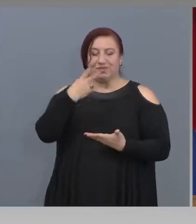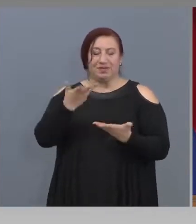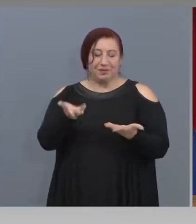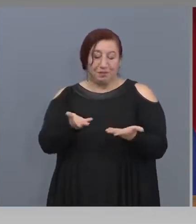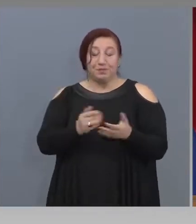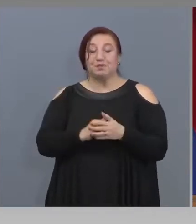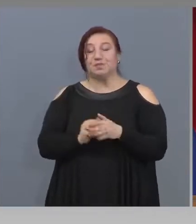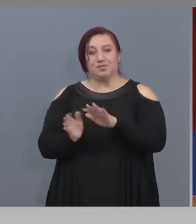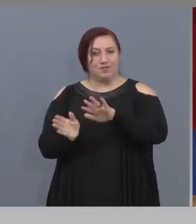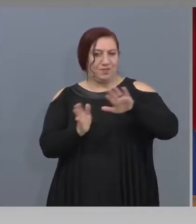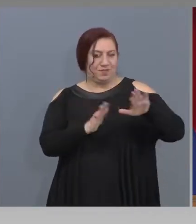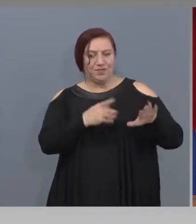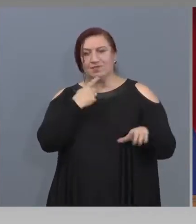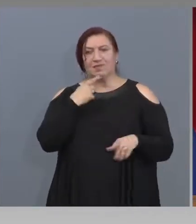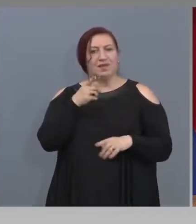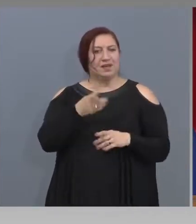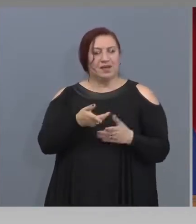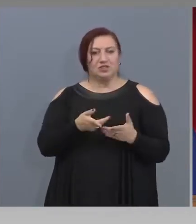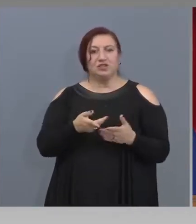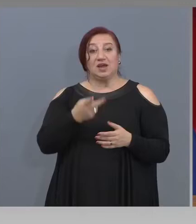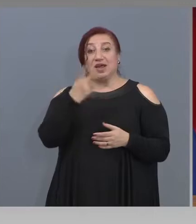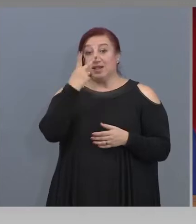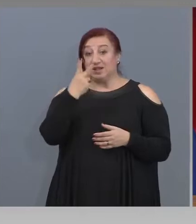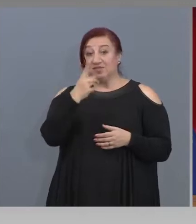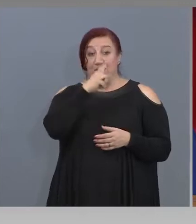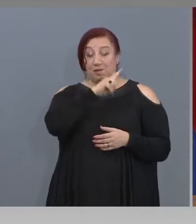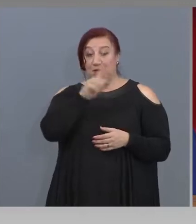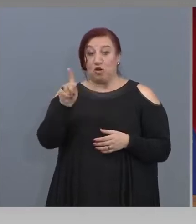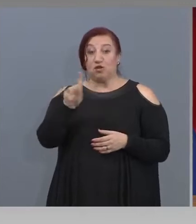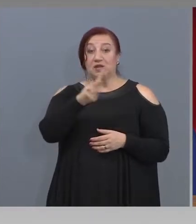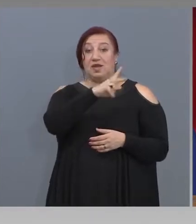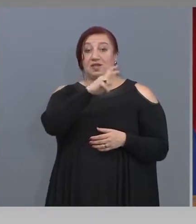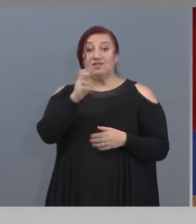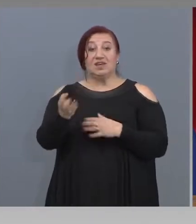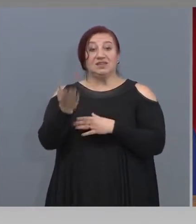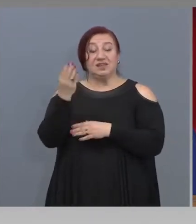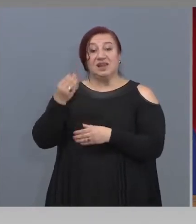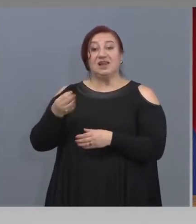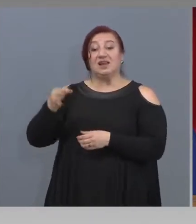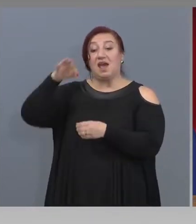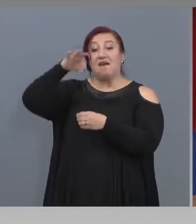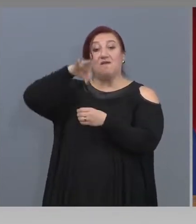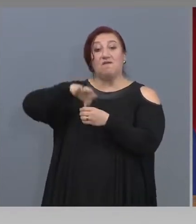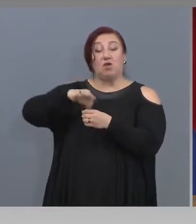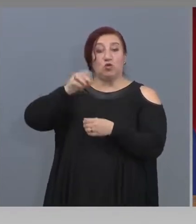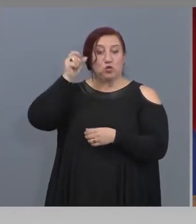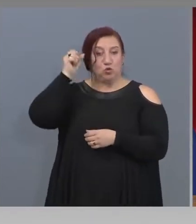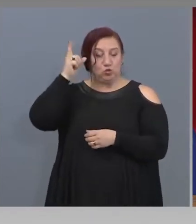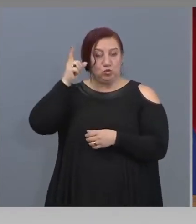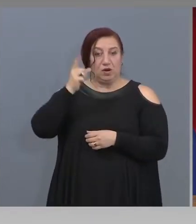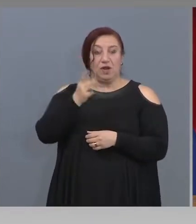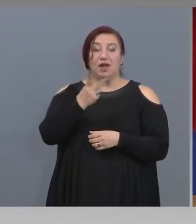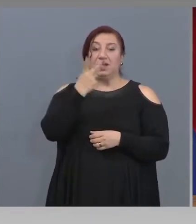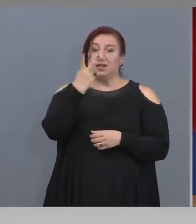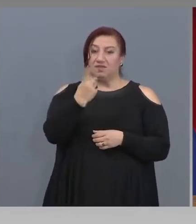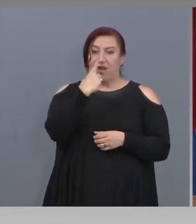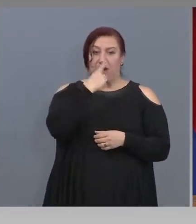Така че 2 милиона и 200 хиляди в Фонд Култура и 2 милиона и